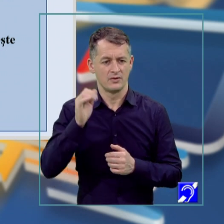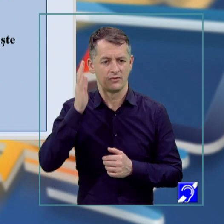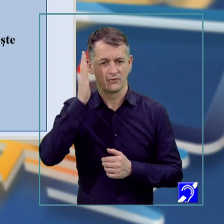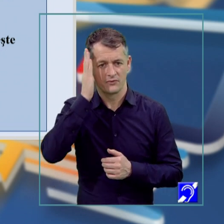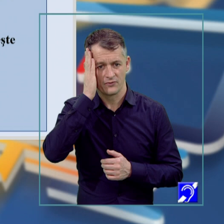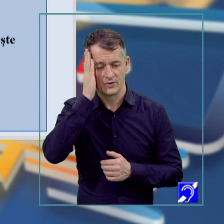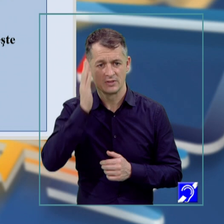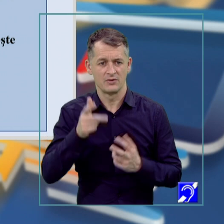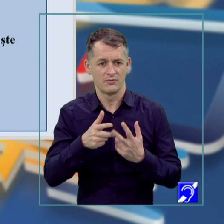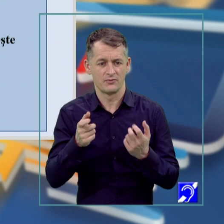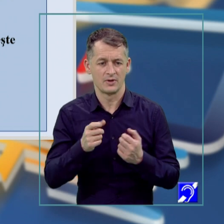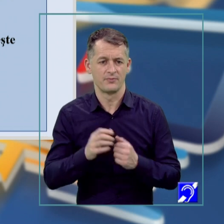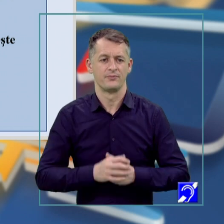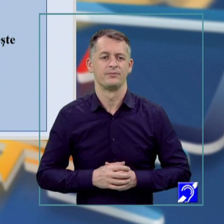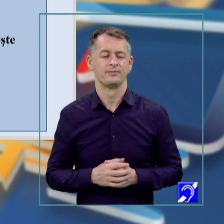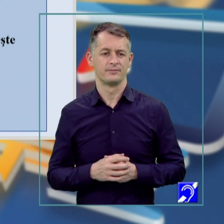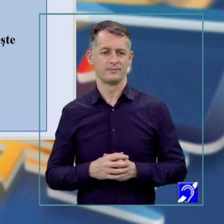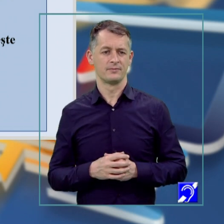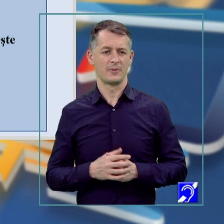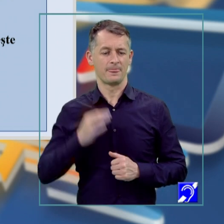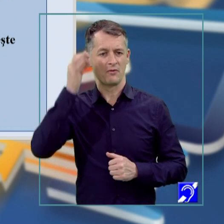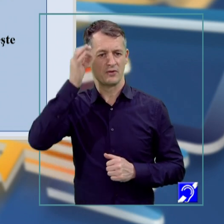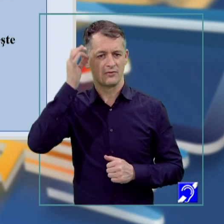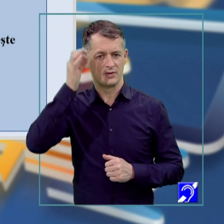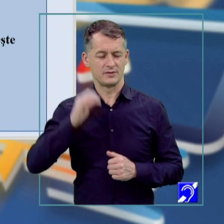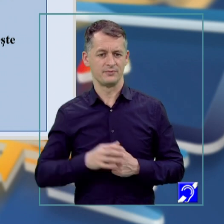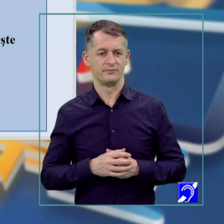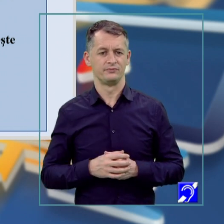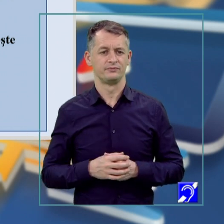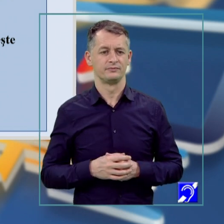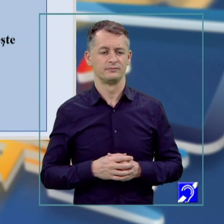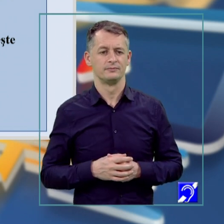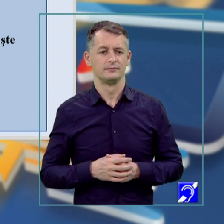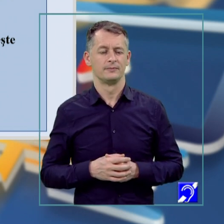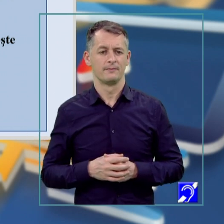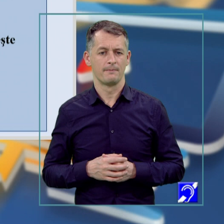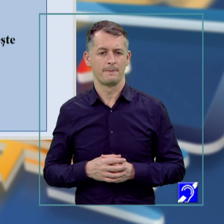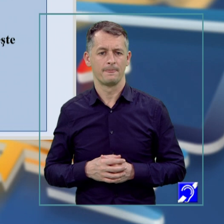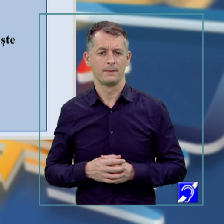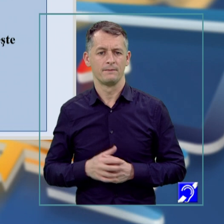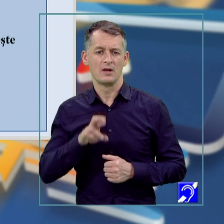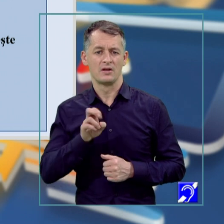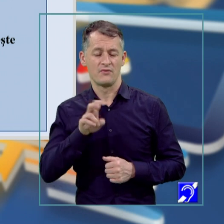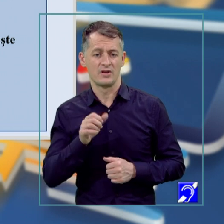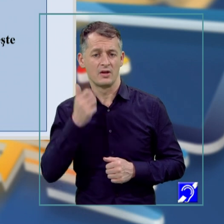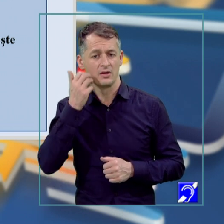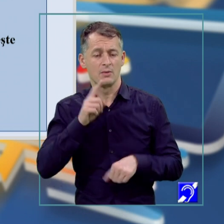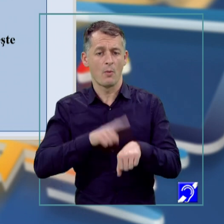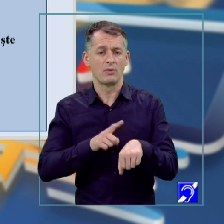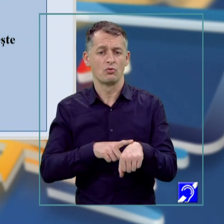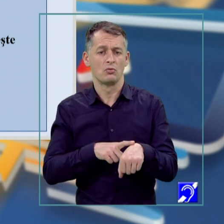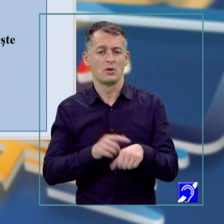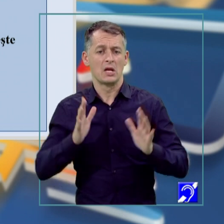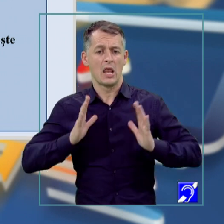visarea cu ochii deschiși. Constă în derularea liberă a unor imagini atunci când subiectul se află în stare de relaxare. De asemenea, este fenomen